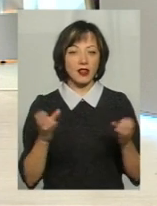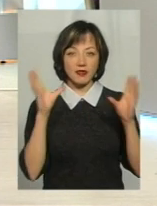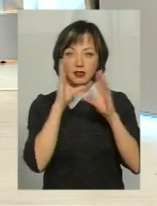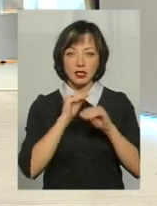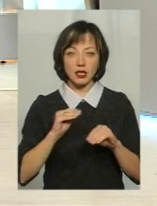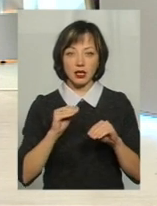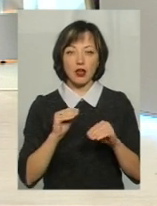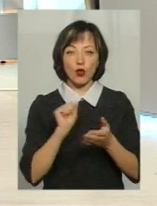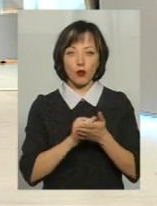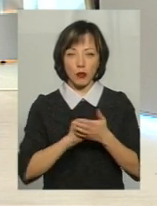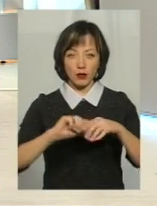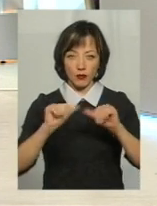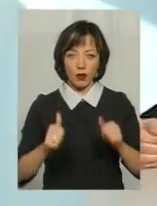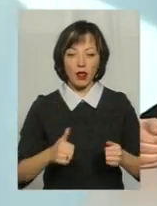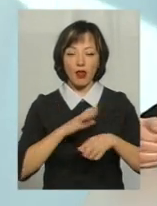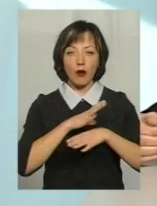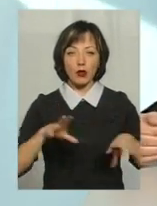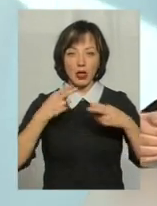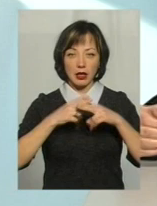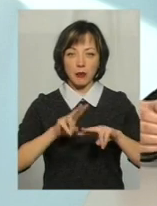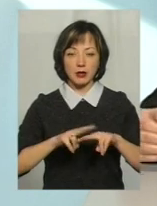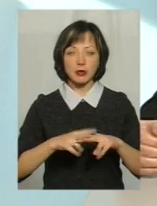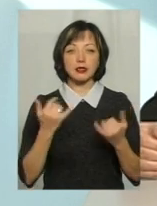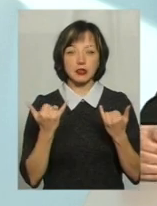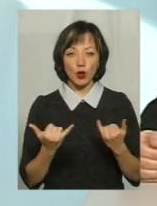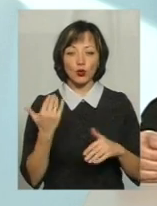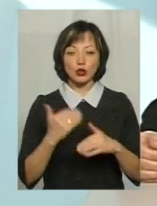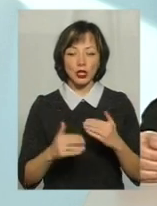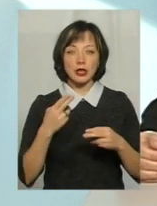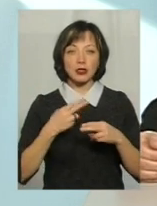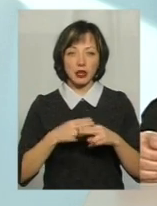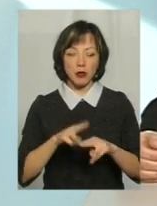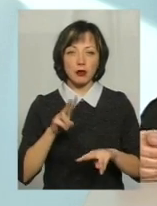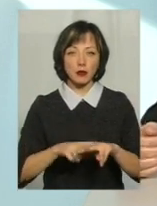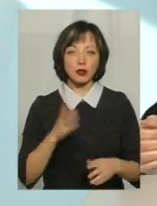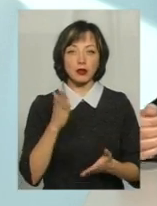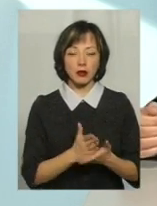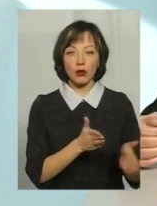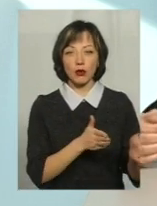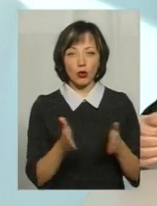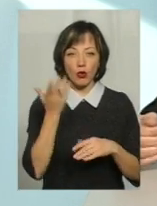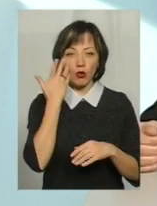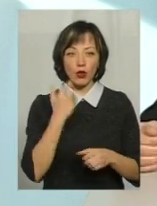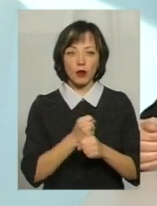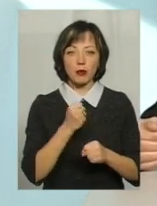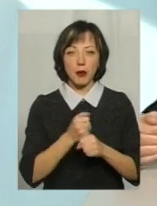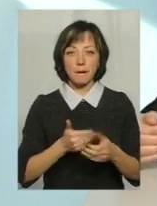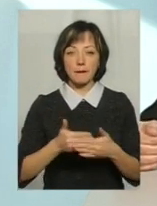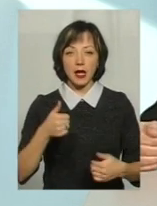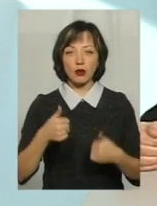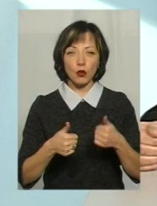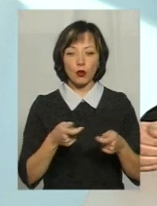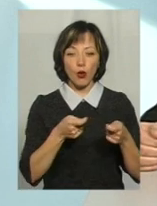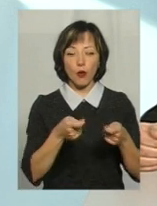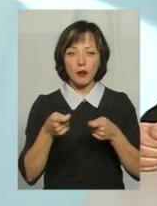їх розтамужити, і вони не мали техпаспортів. Зараз вони вже, частина з них, мають техпаспорти. Коли ми робили перед конкурсом об'їзд